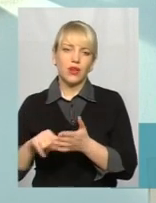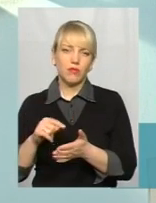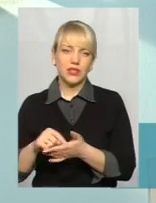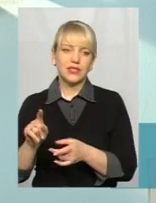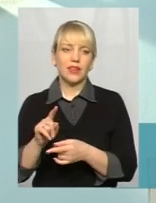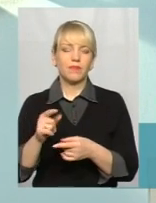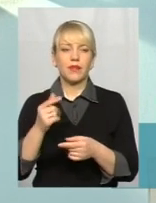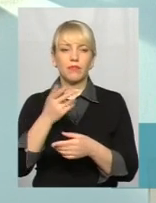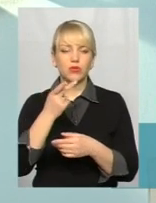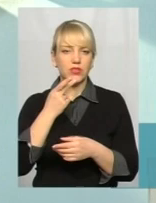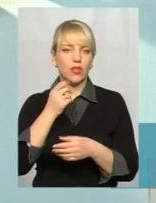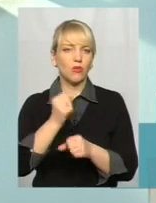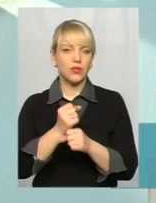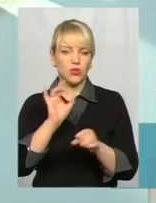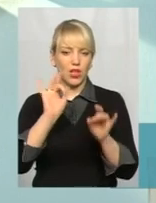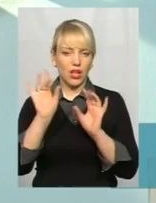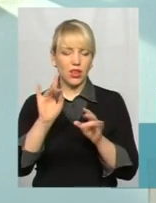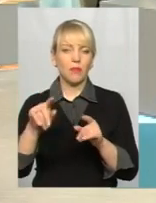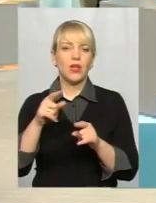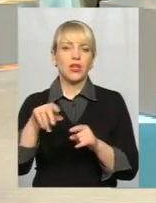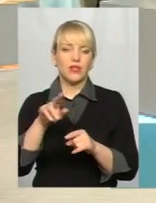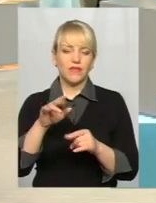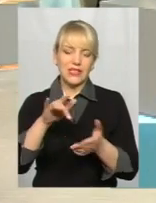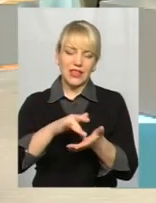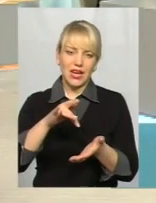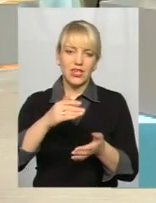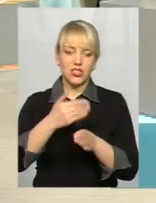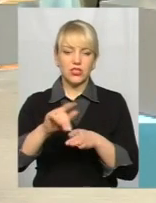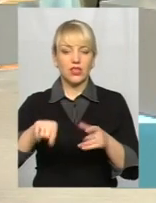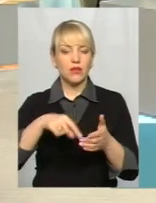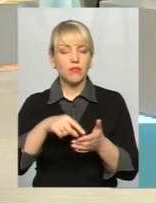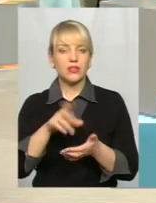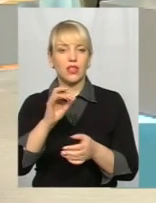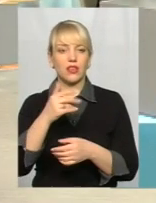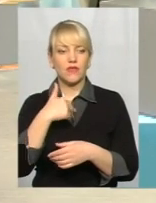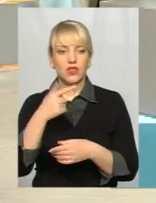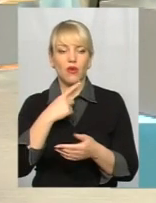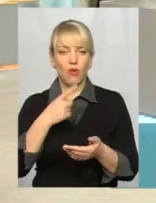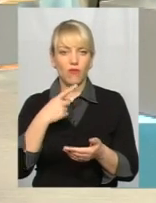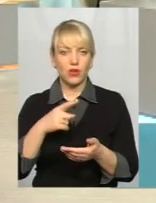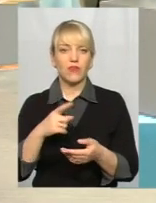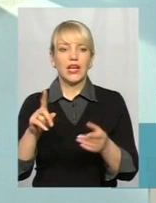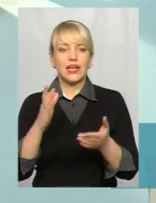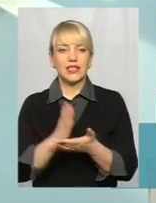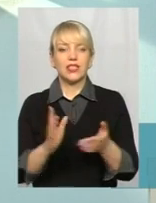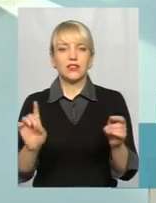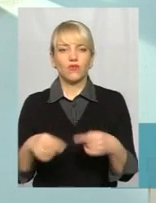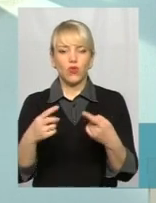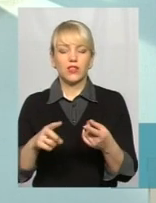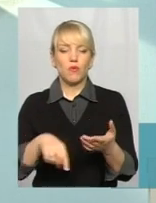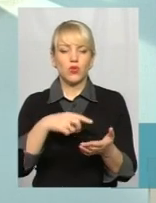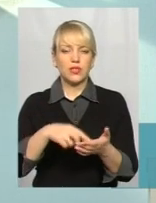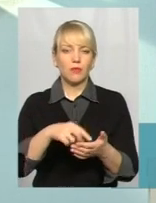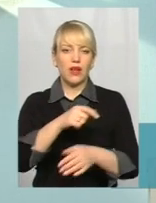говорили, ми постійно з нею працюємо, в більшості, звичайно, в центральній частині міста, але зараз, як я вже наголошував, що є створена муніципальна